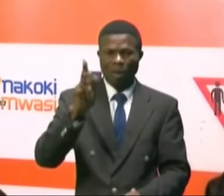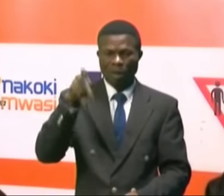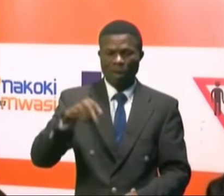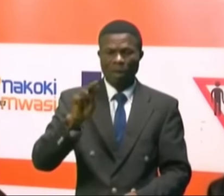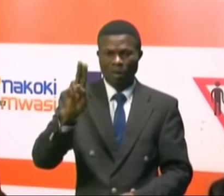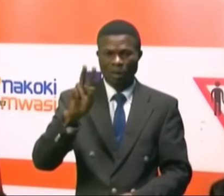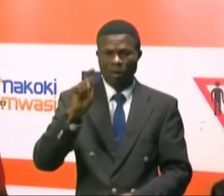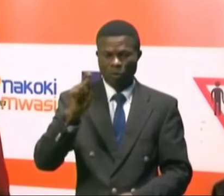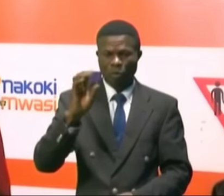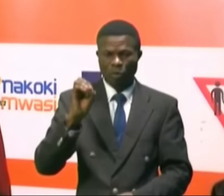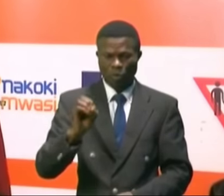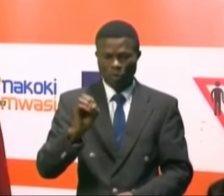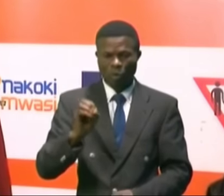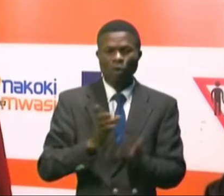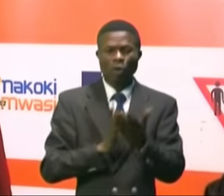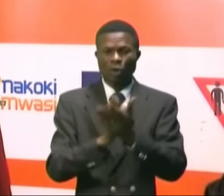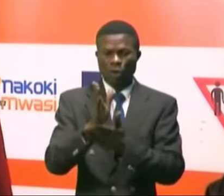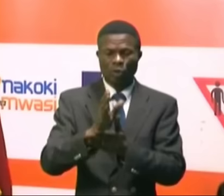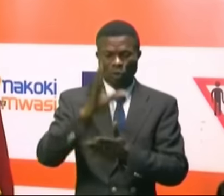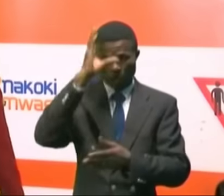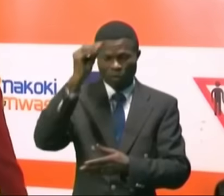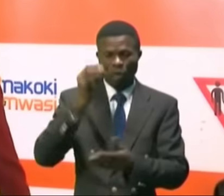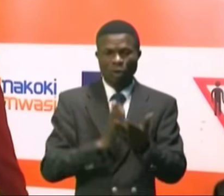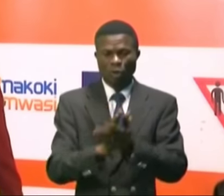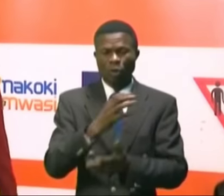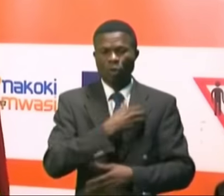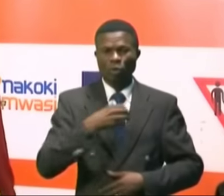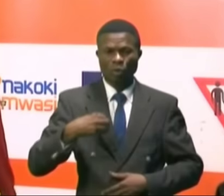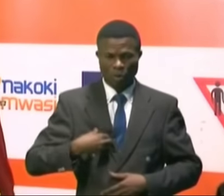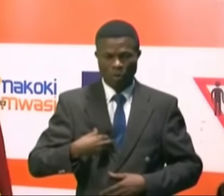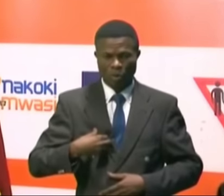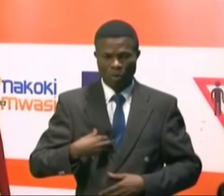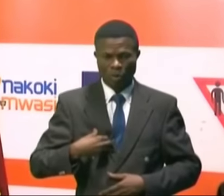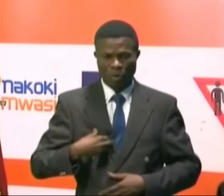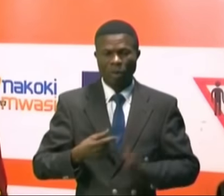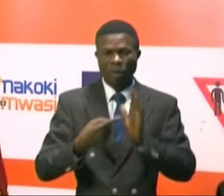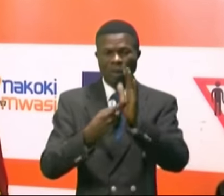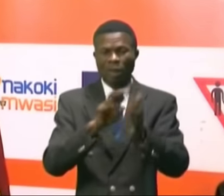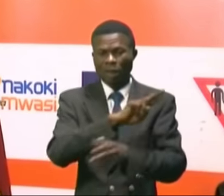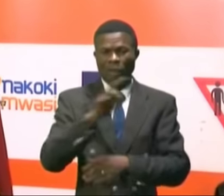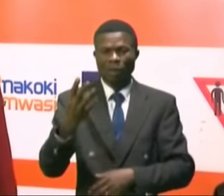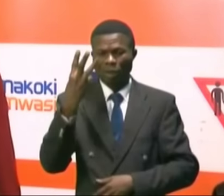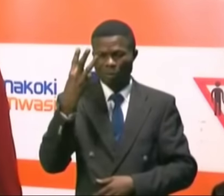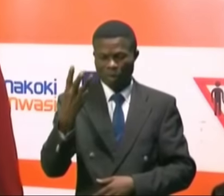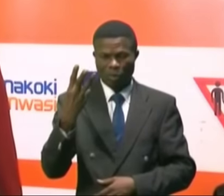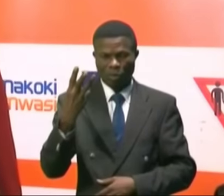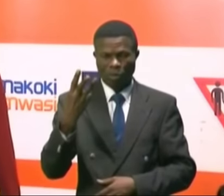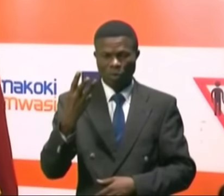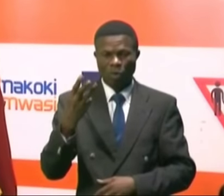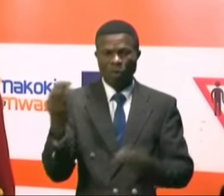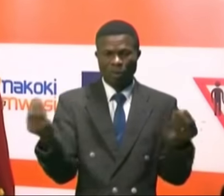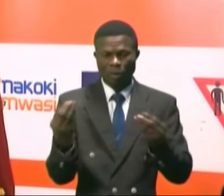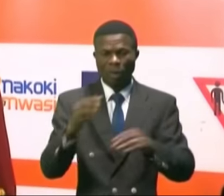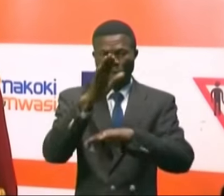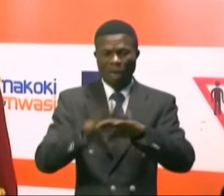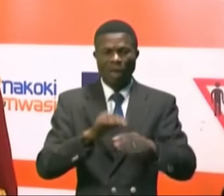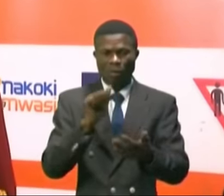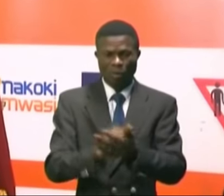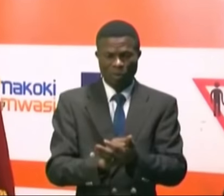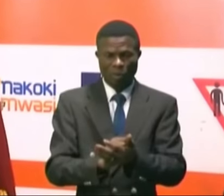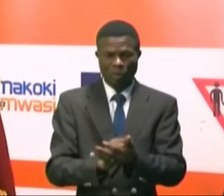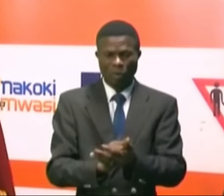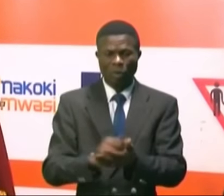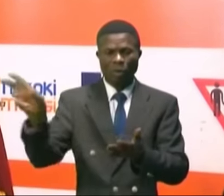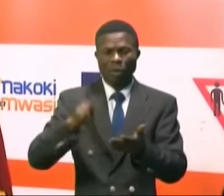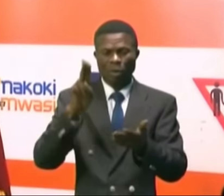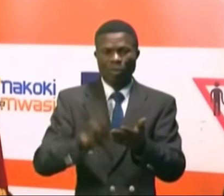l'homme et des peuples relatif aux droits des femmes et qui avait été adopté par le président africain en 2003 à Maputo. C'est comme ça qu'on appelle ça désormais